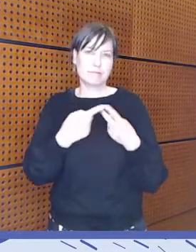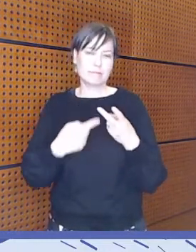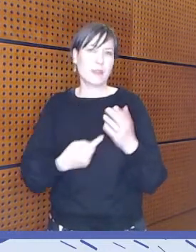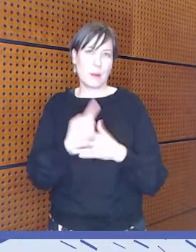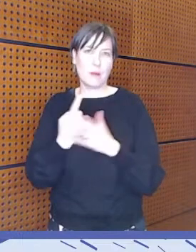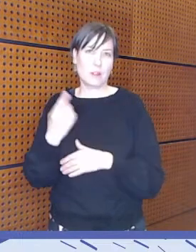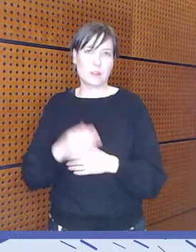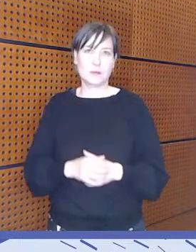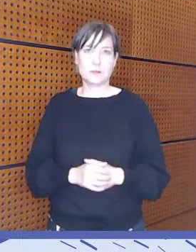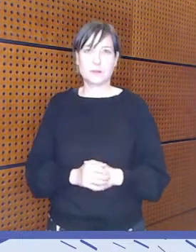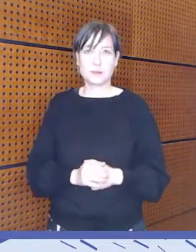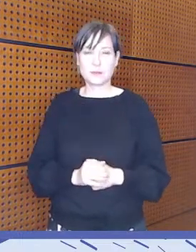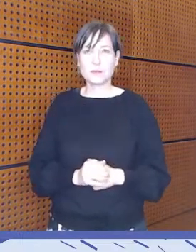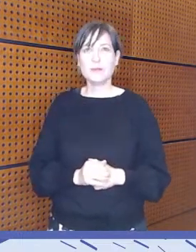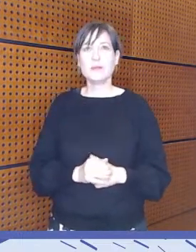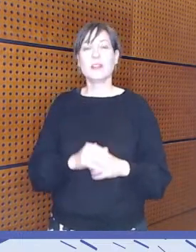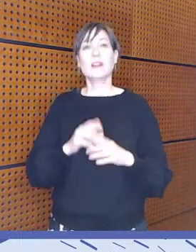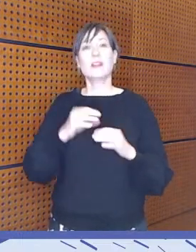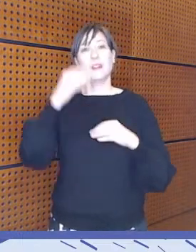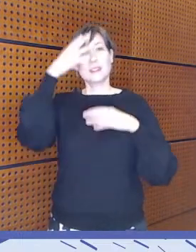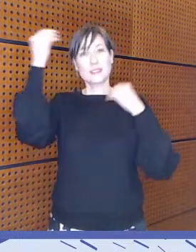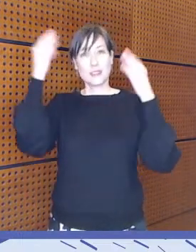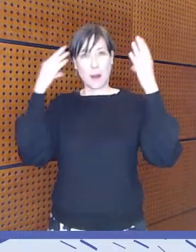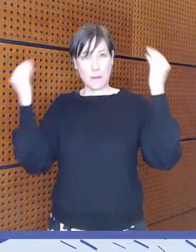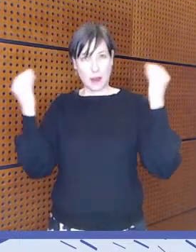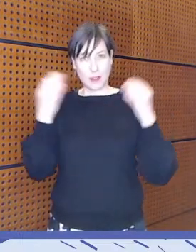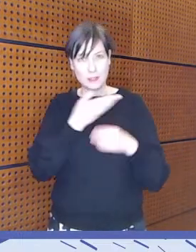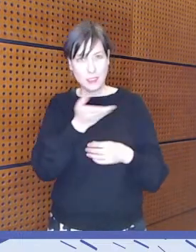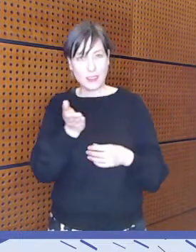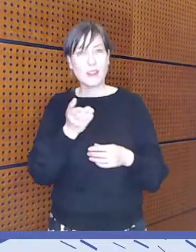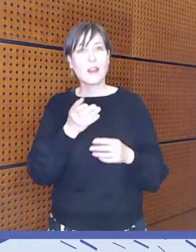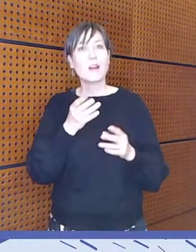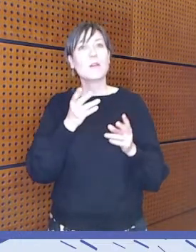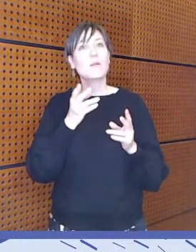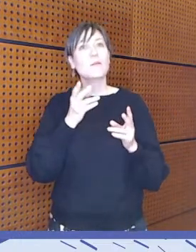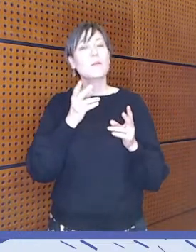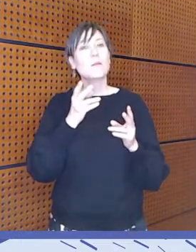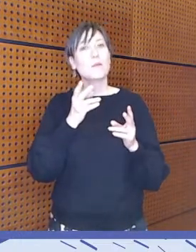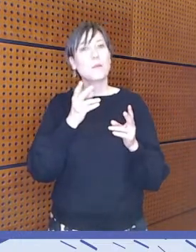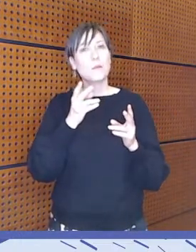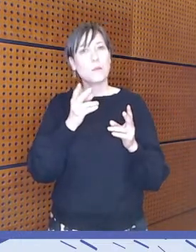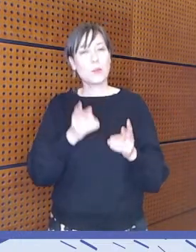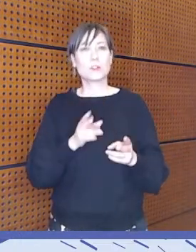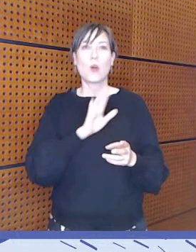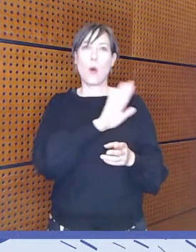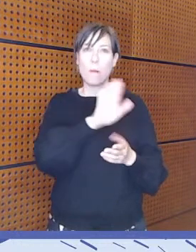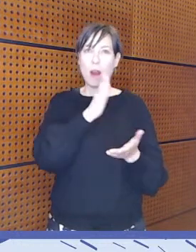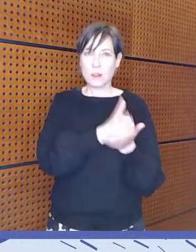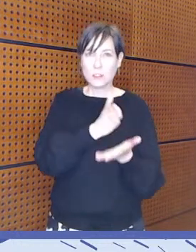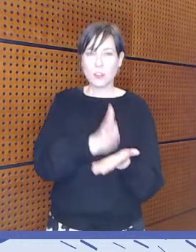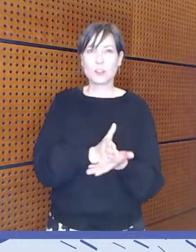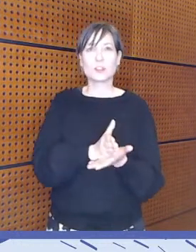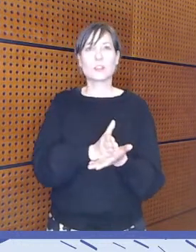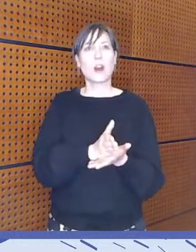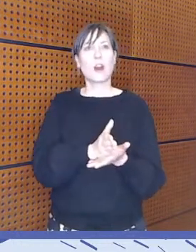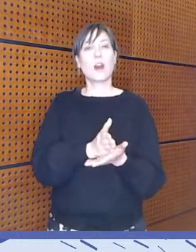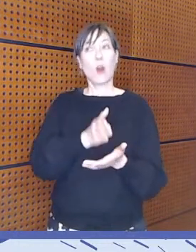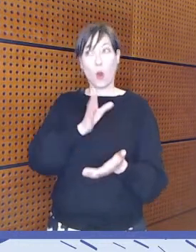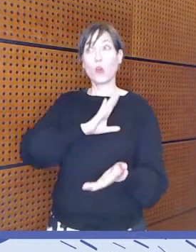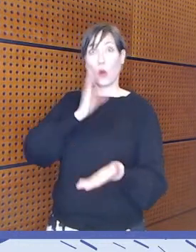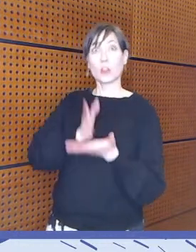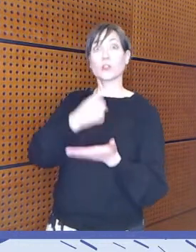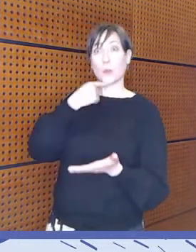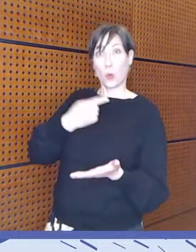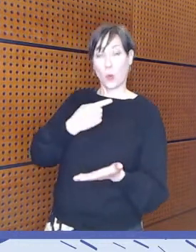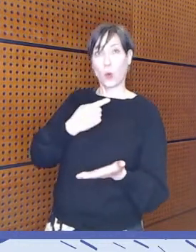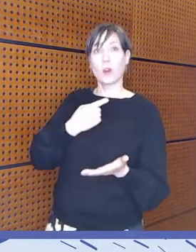Lisäksi saamelaisiltaan viedä oikeus puhua omista asioistaan sillä tavalla, että